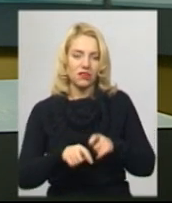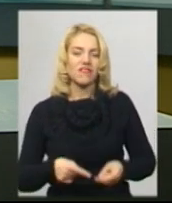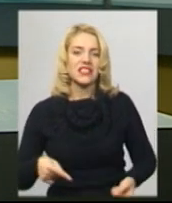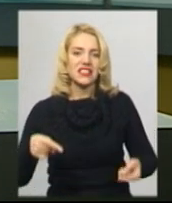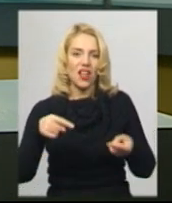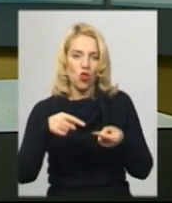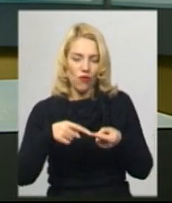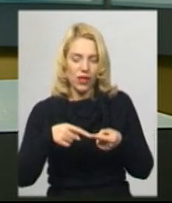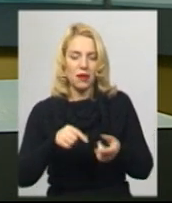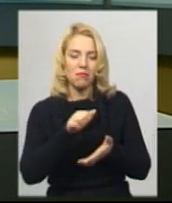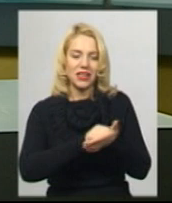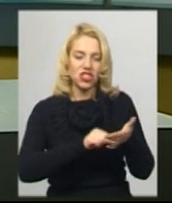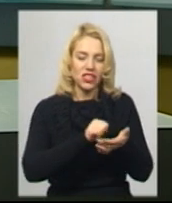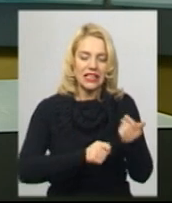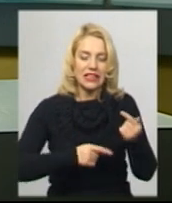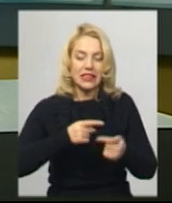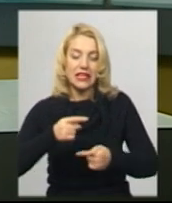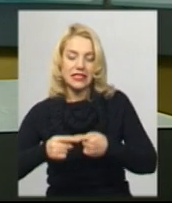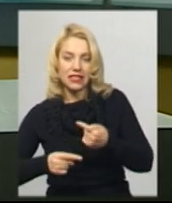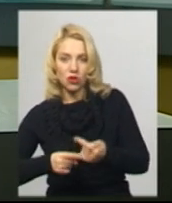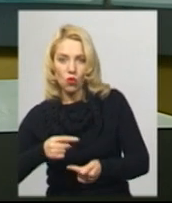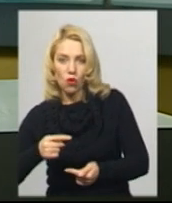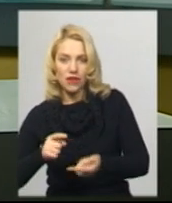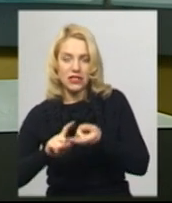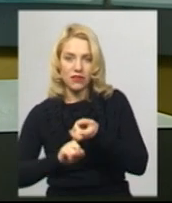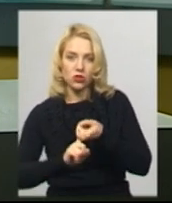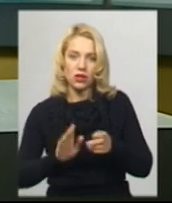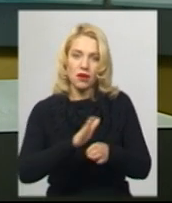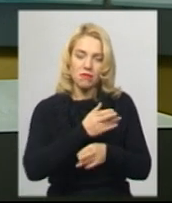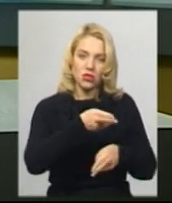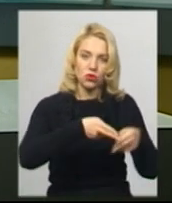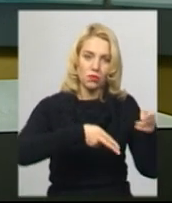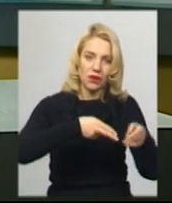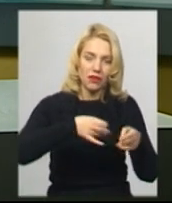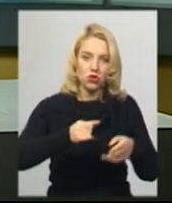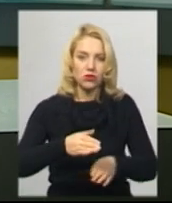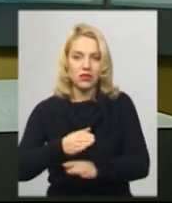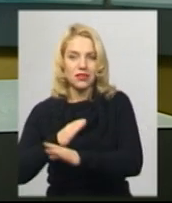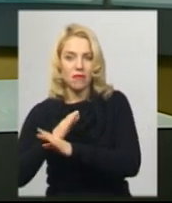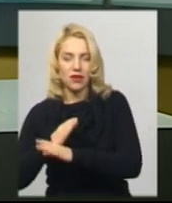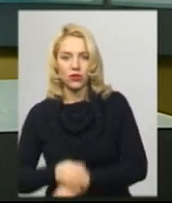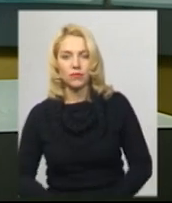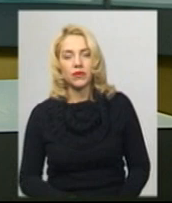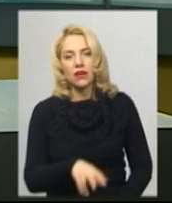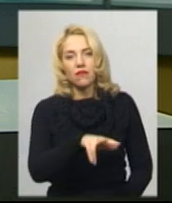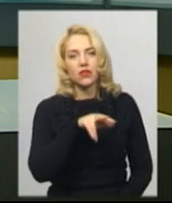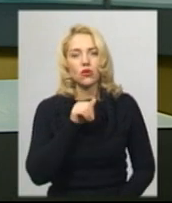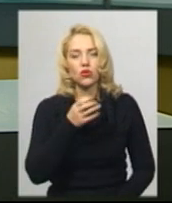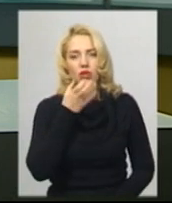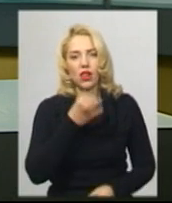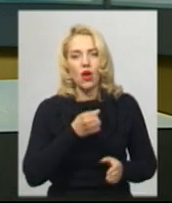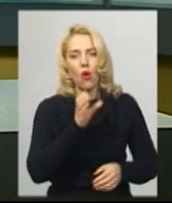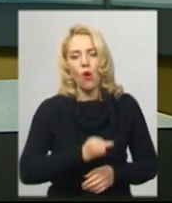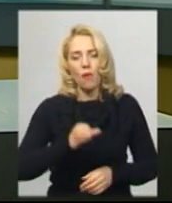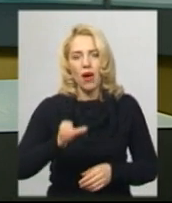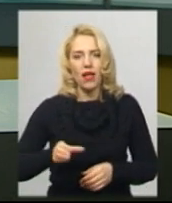слідковий зв'язок між оперативним втручанням і смертю оперованої. Відключили опалення мешканцям будинку на проспекті